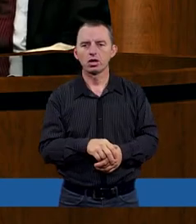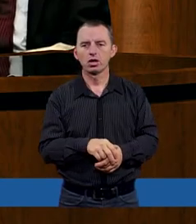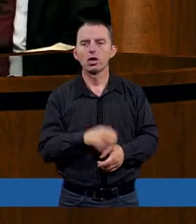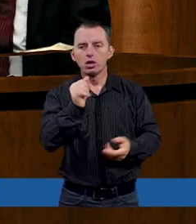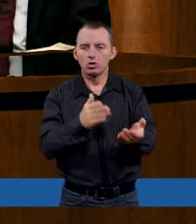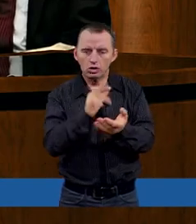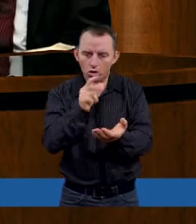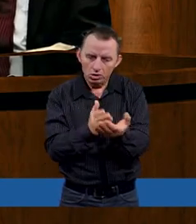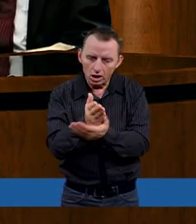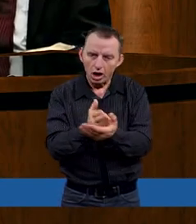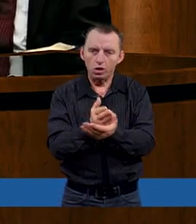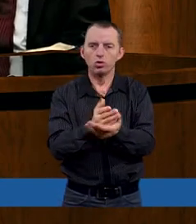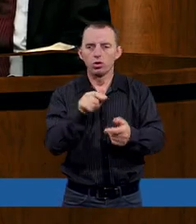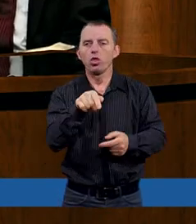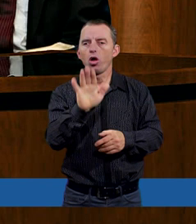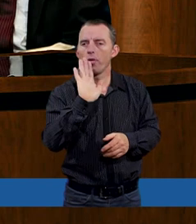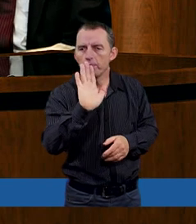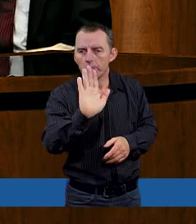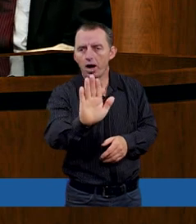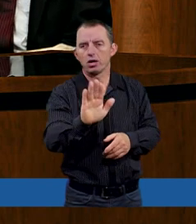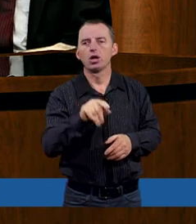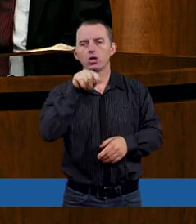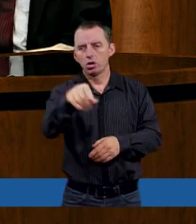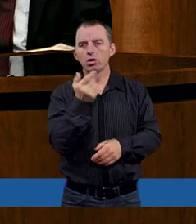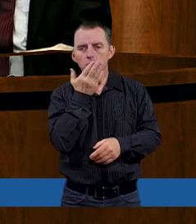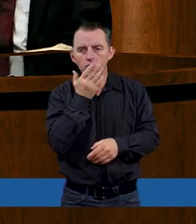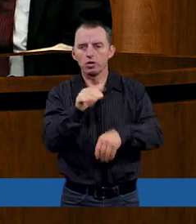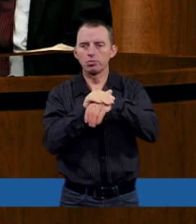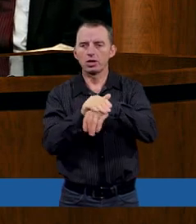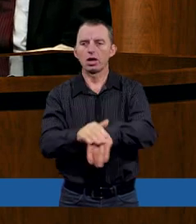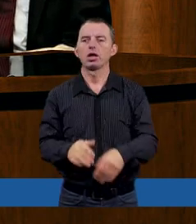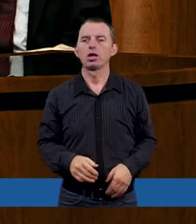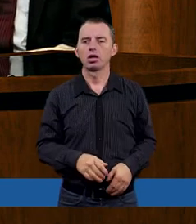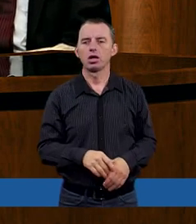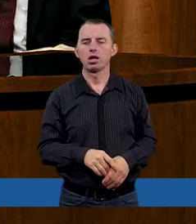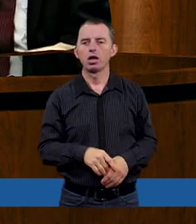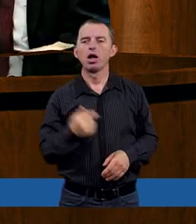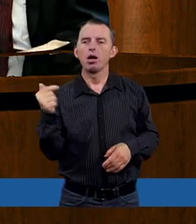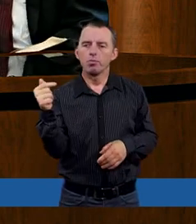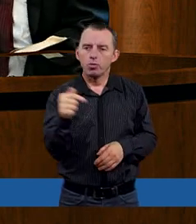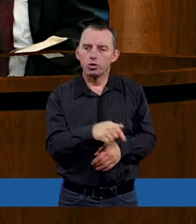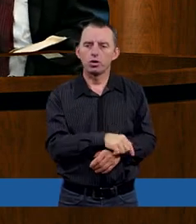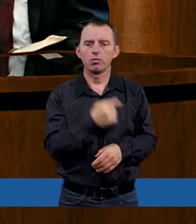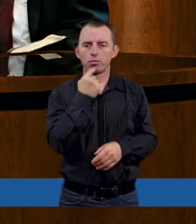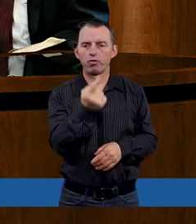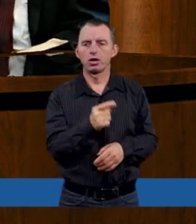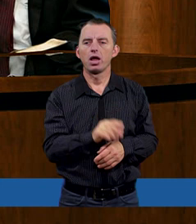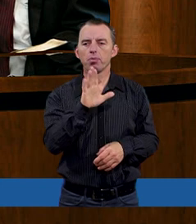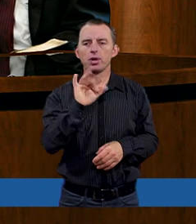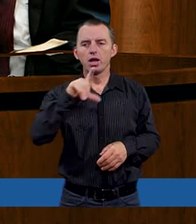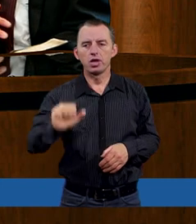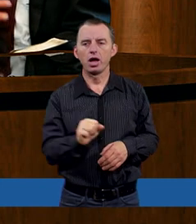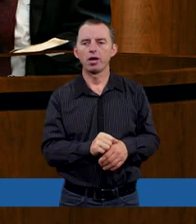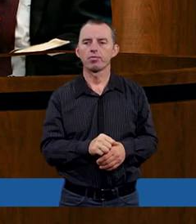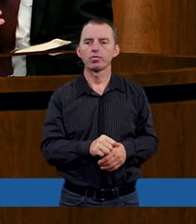zasłużyłeś, no to masz. I taki to był przyjaciel. Muszę mi podkreślić, że Bildat